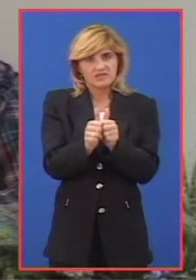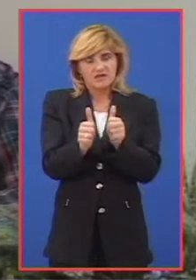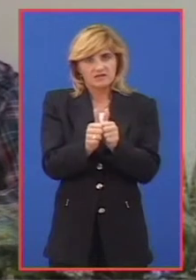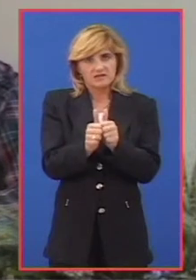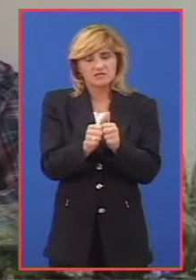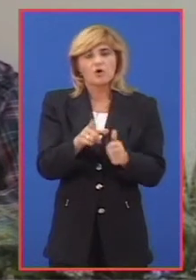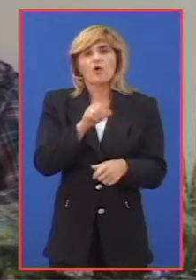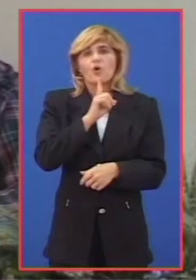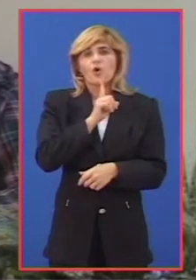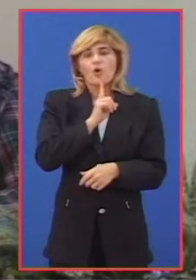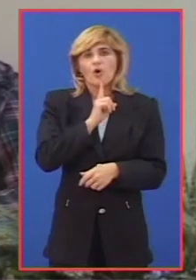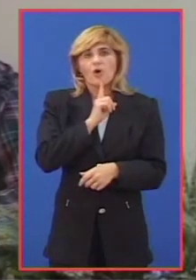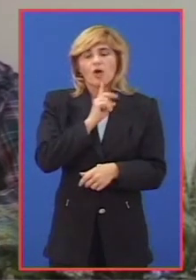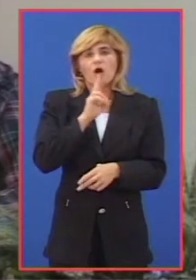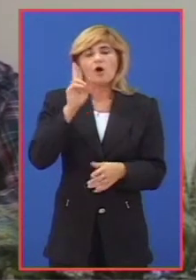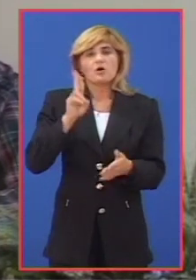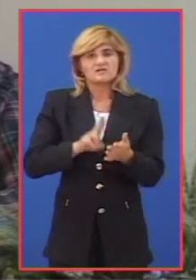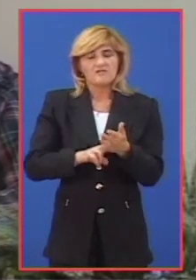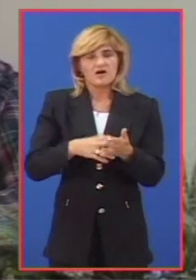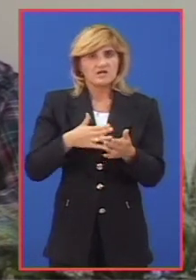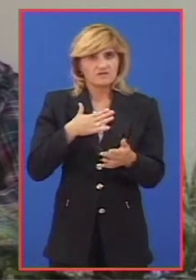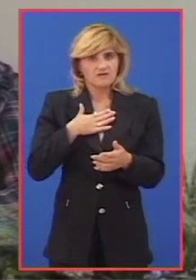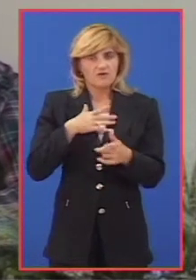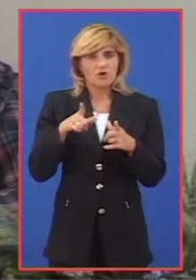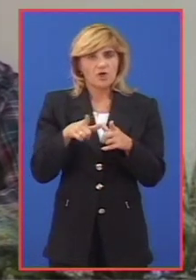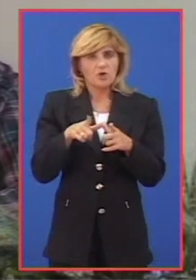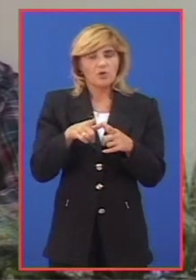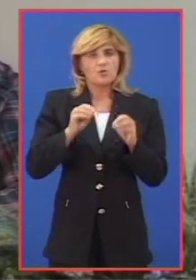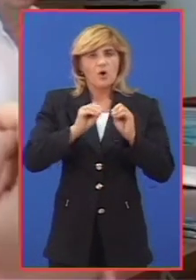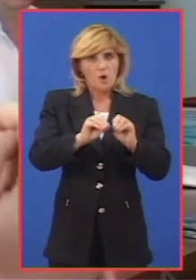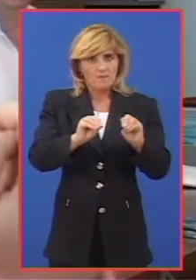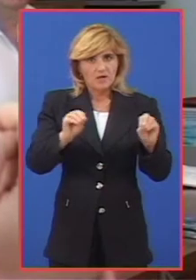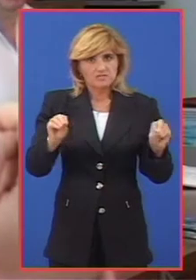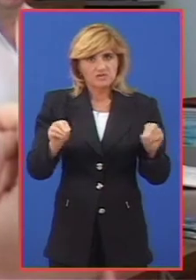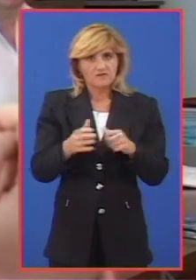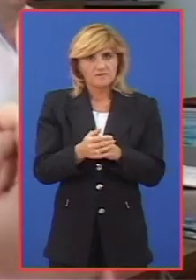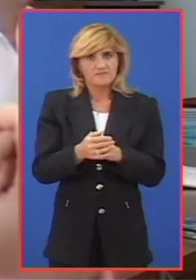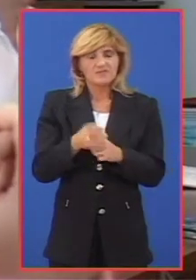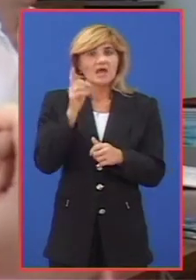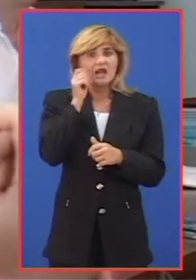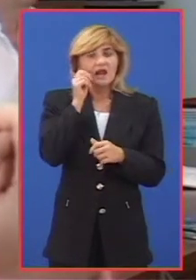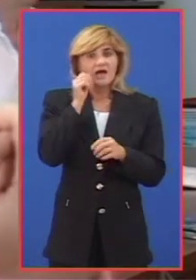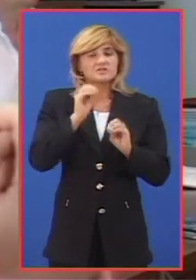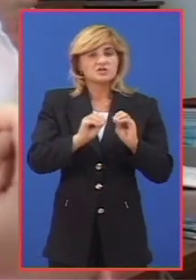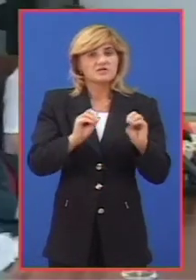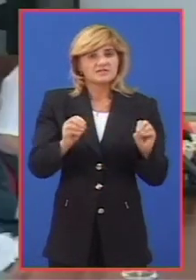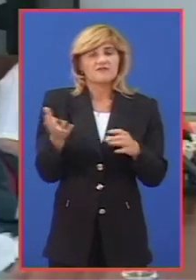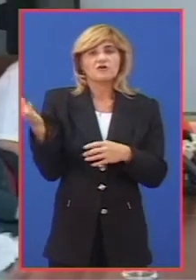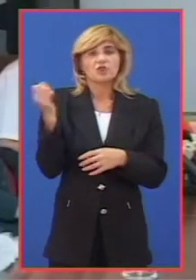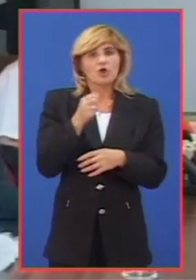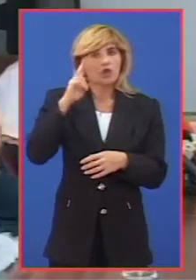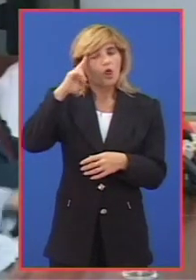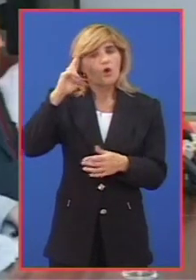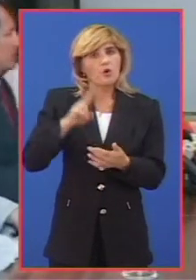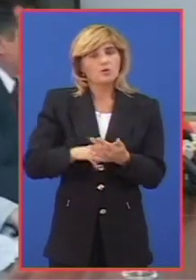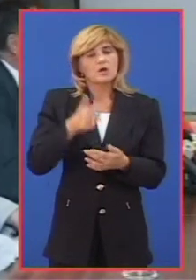koja ostvaruje svoja prava u sveri obrazovanja. Nacionalni prosvetni savet doneo je odluku